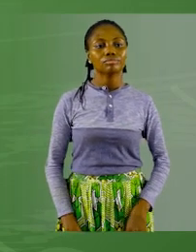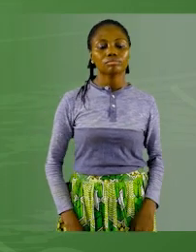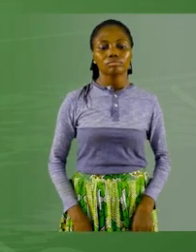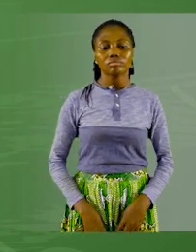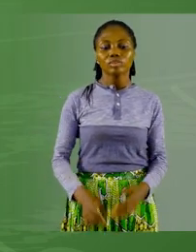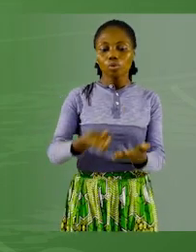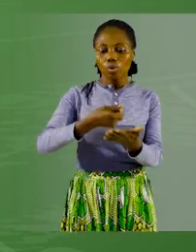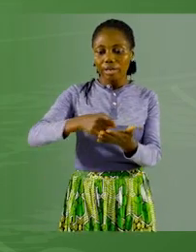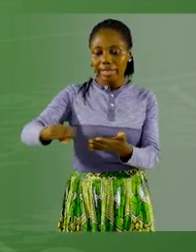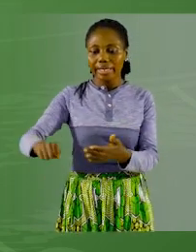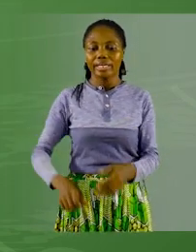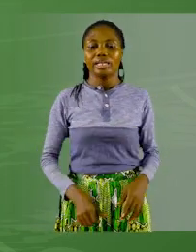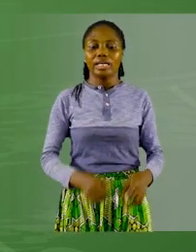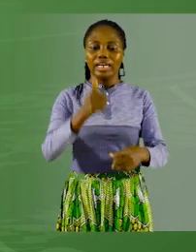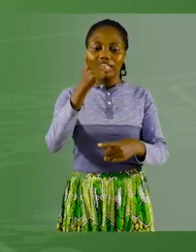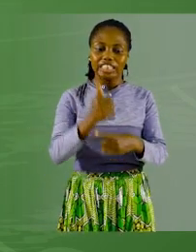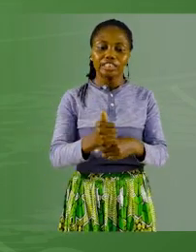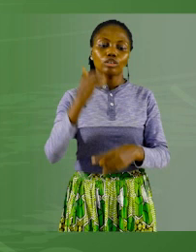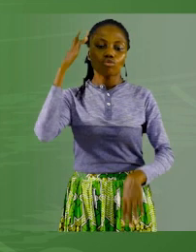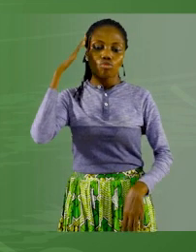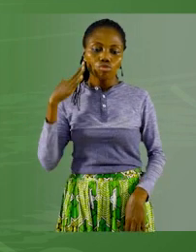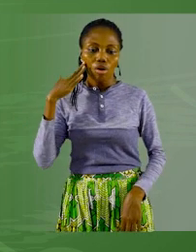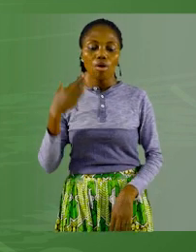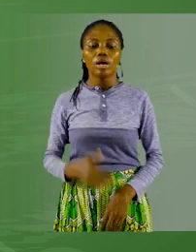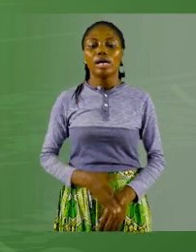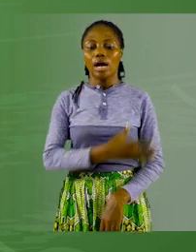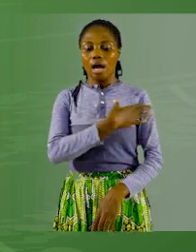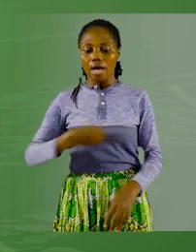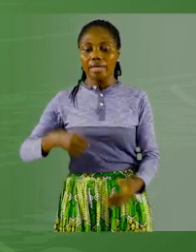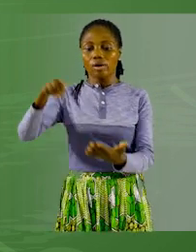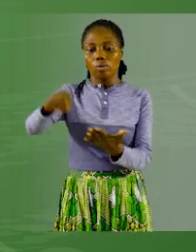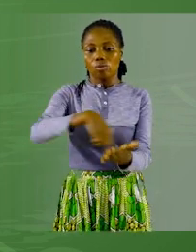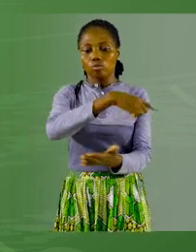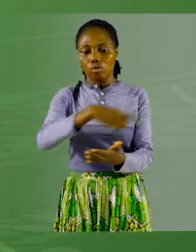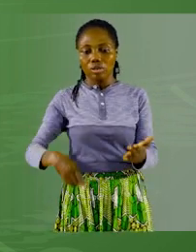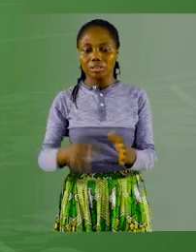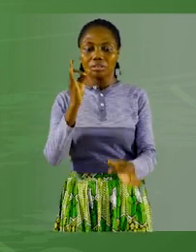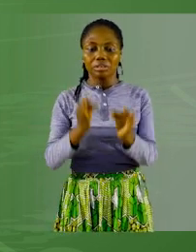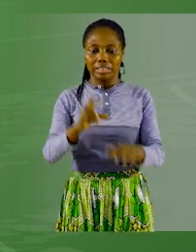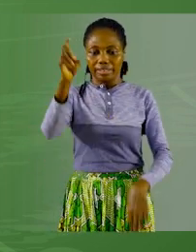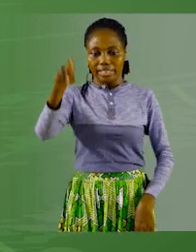Recopie l'adjectif de couleur en corrigeant. Si nécessaire.